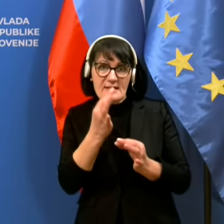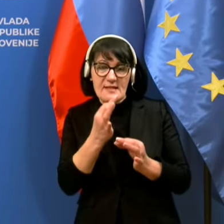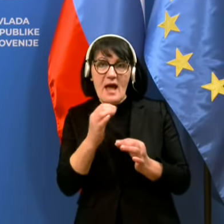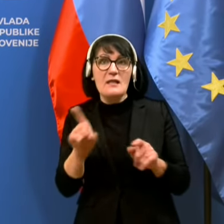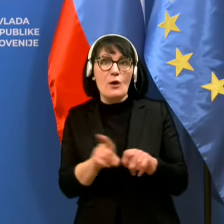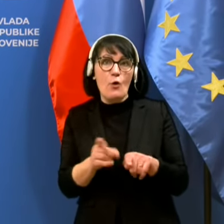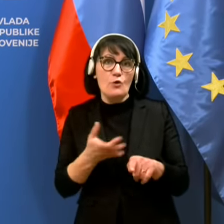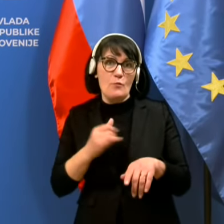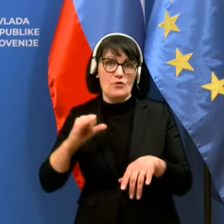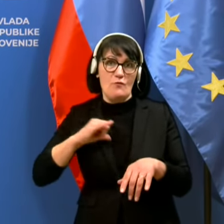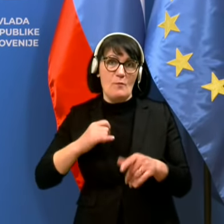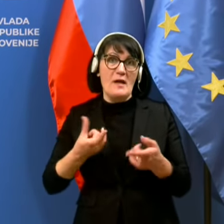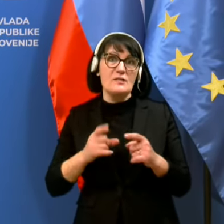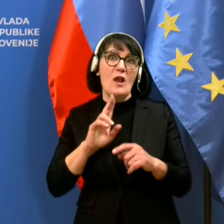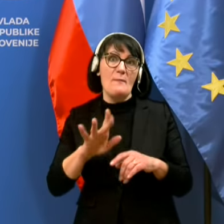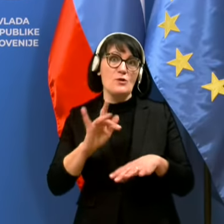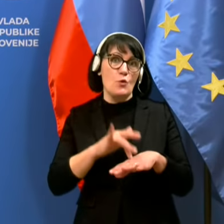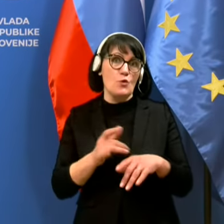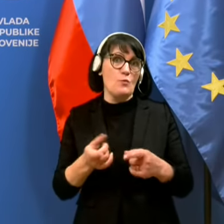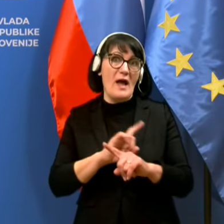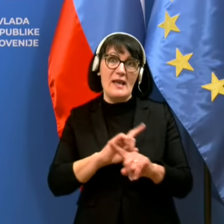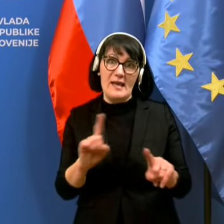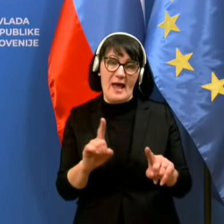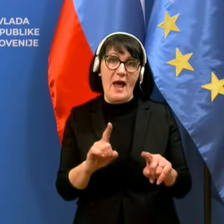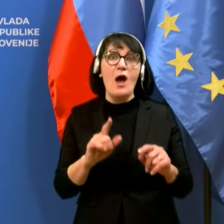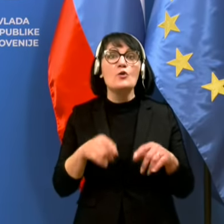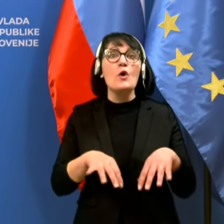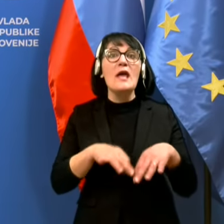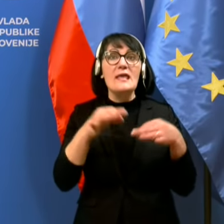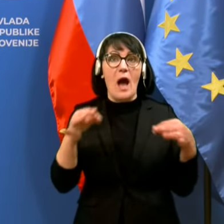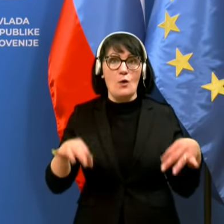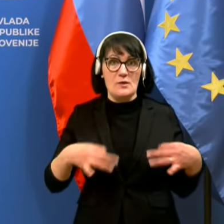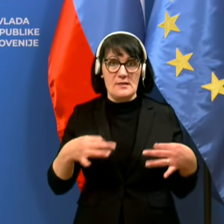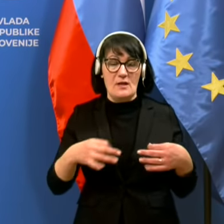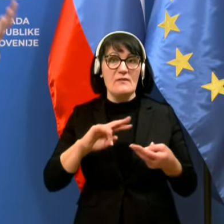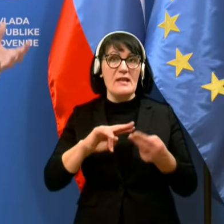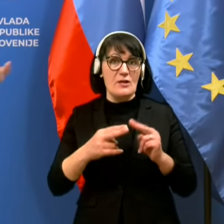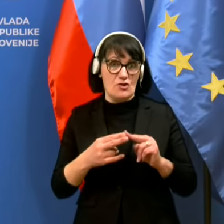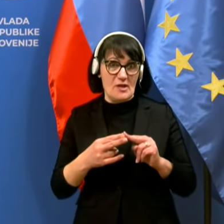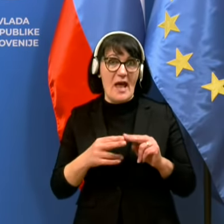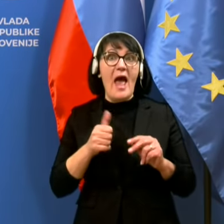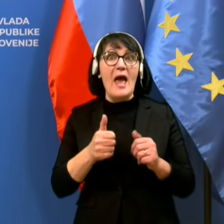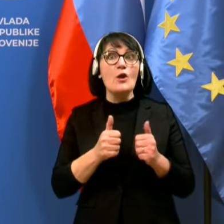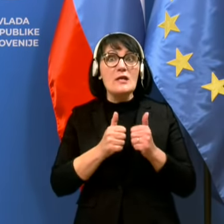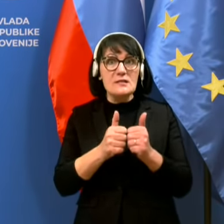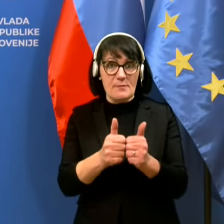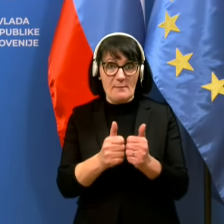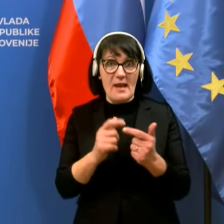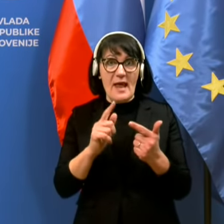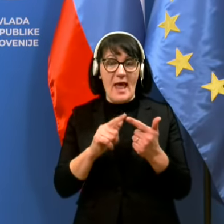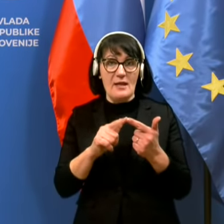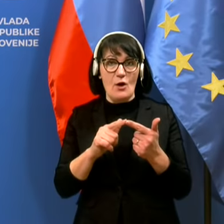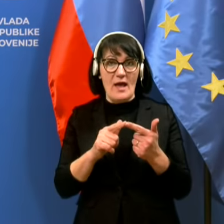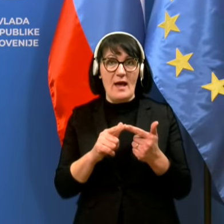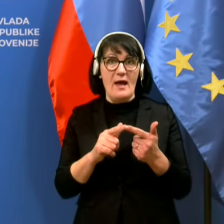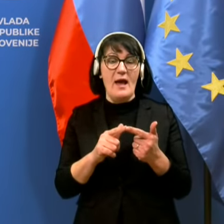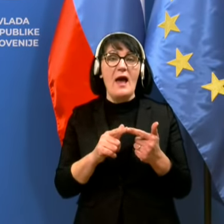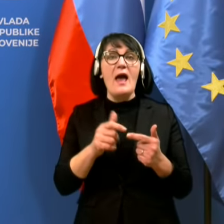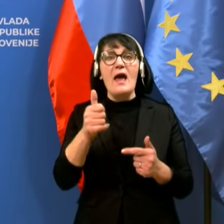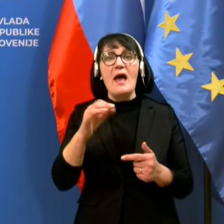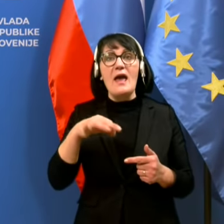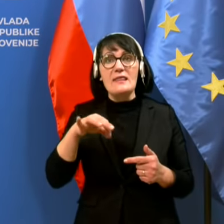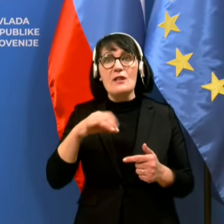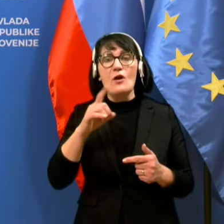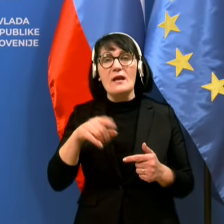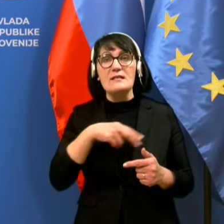tako informacijo, ali si kužen, ali si ne kužen. To je javno zdravstveni princip. Eno je spremljanje in eno je, recimo, edino, kar nas najbolj